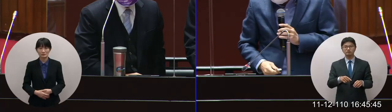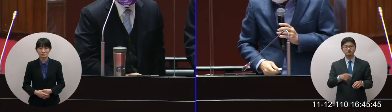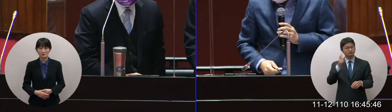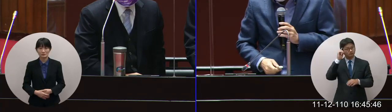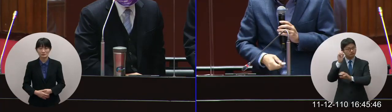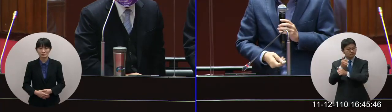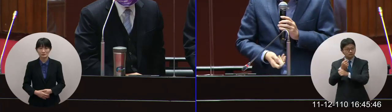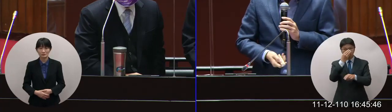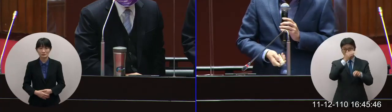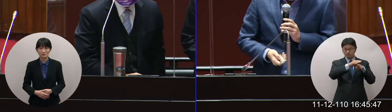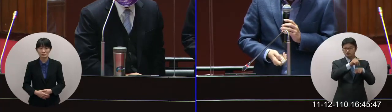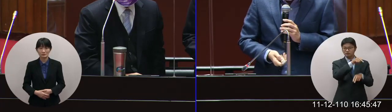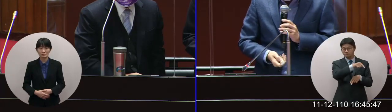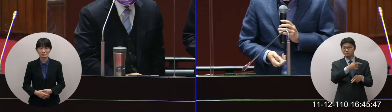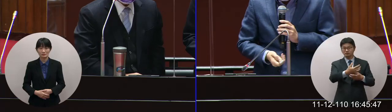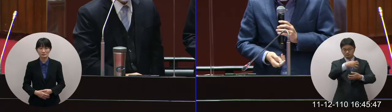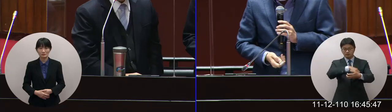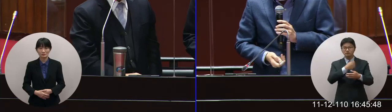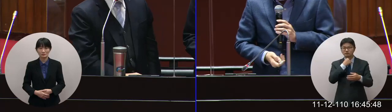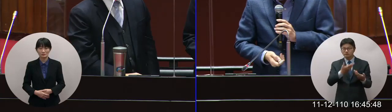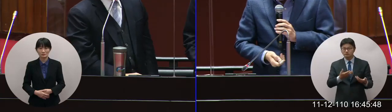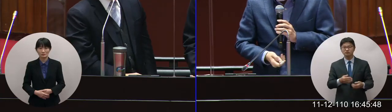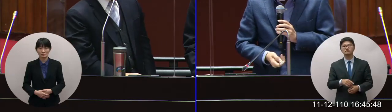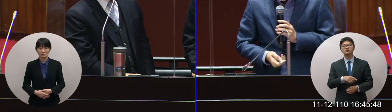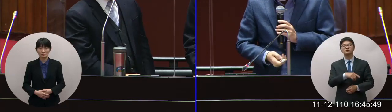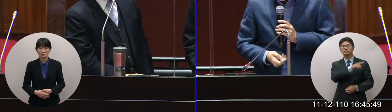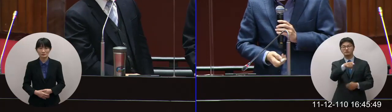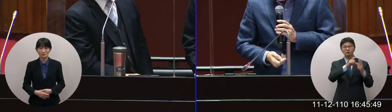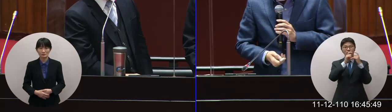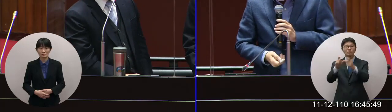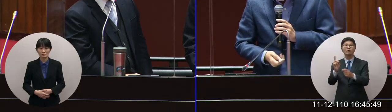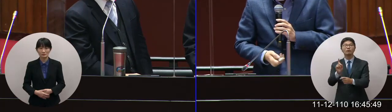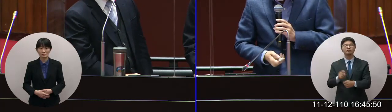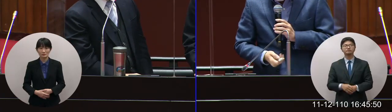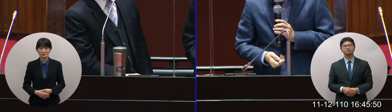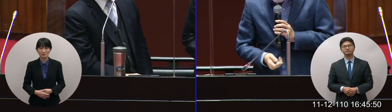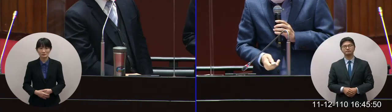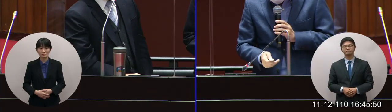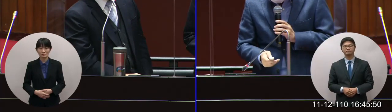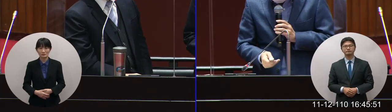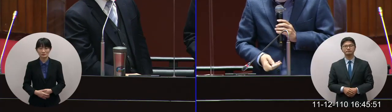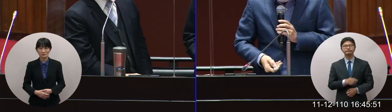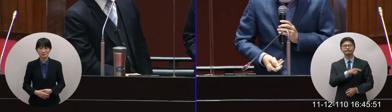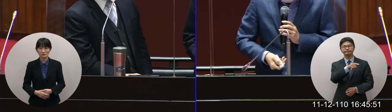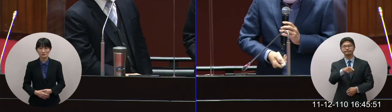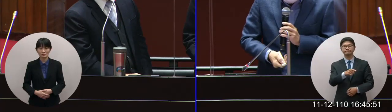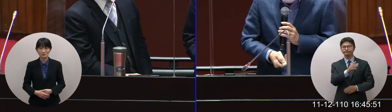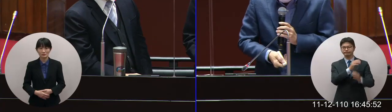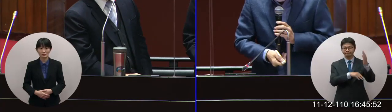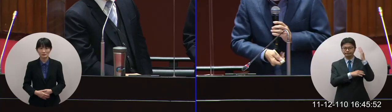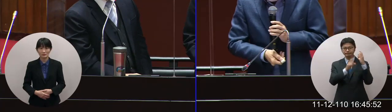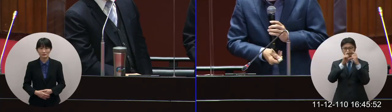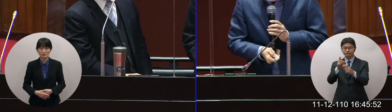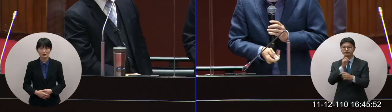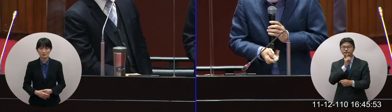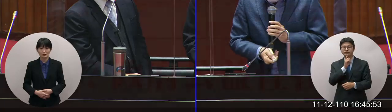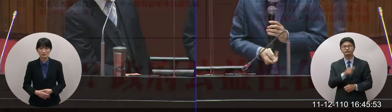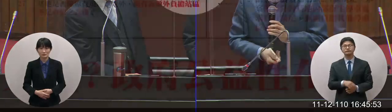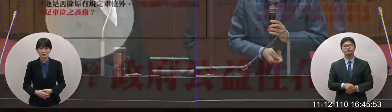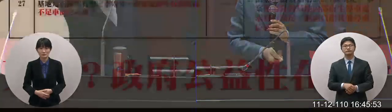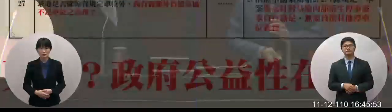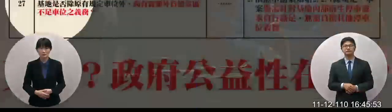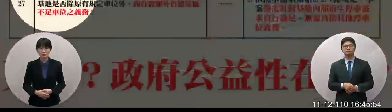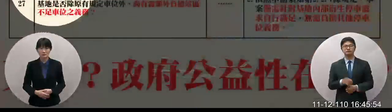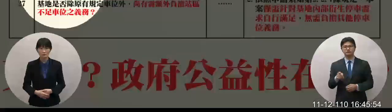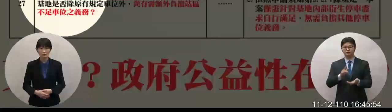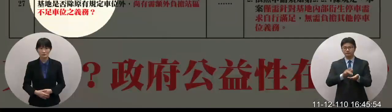你們怎麼回應啊我直接跳過你們怎麼回應啊你們直接回應內容人家直接